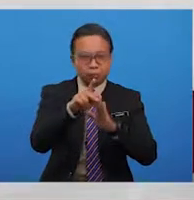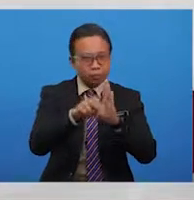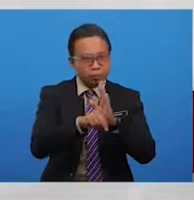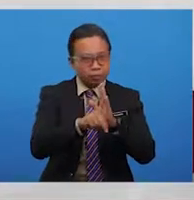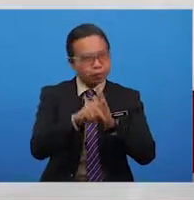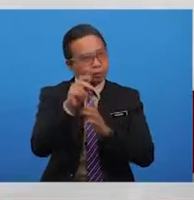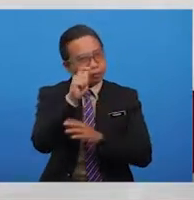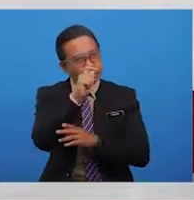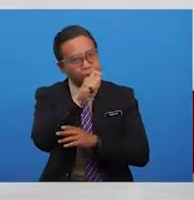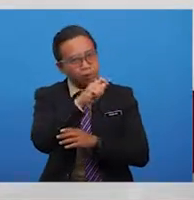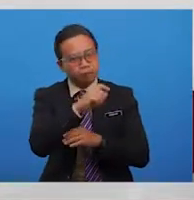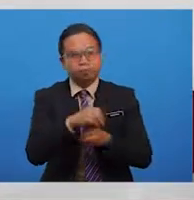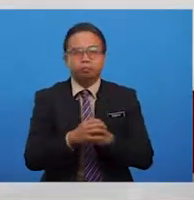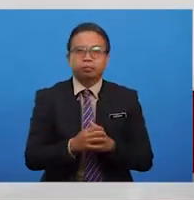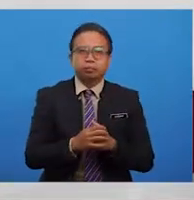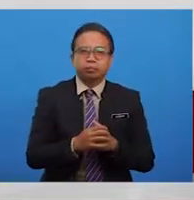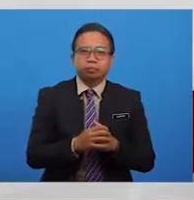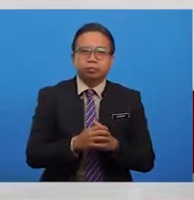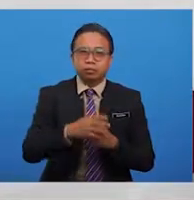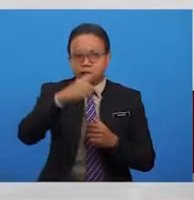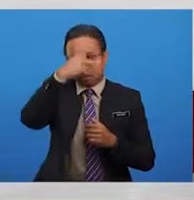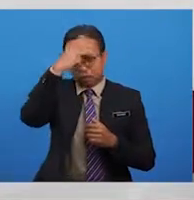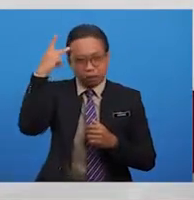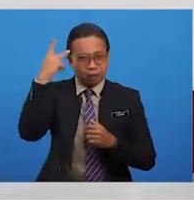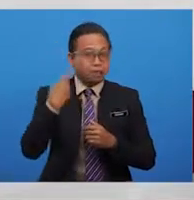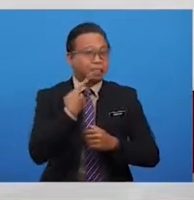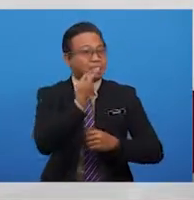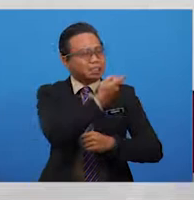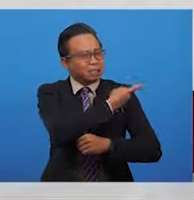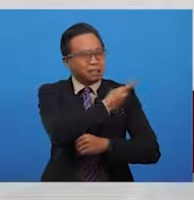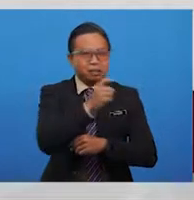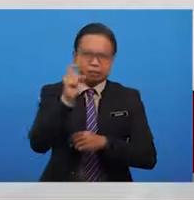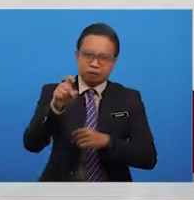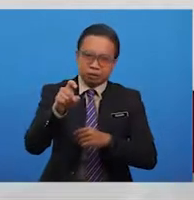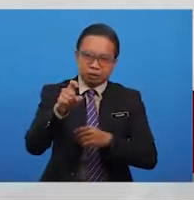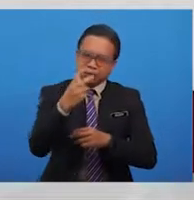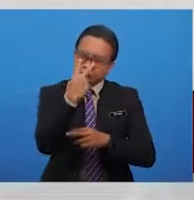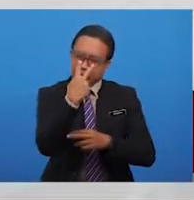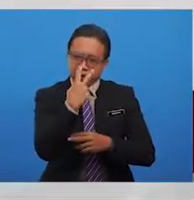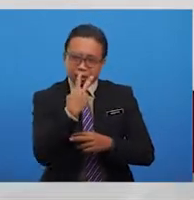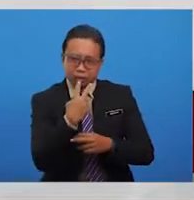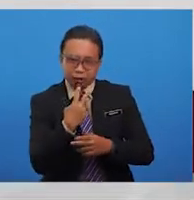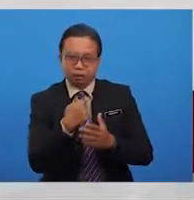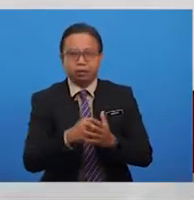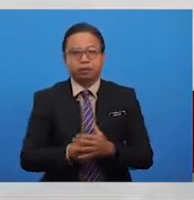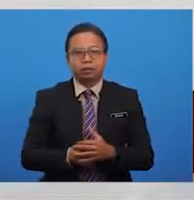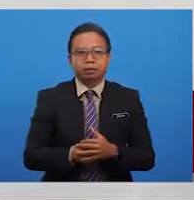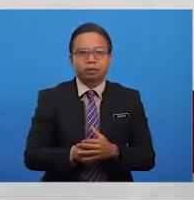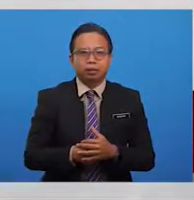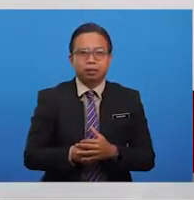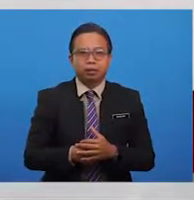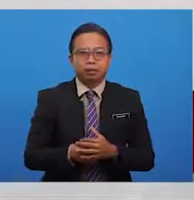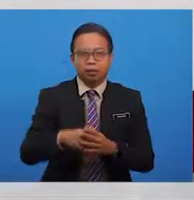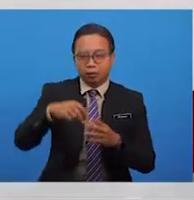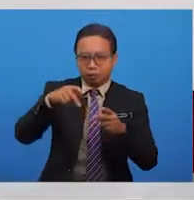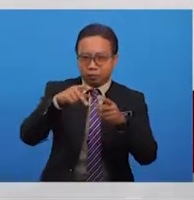pengkhianan. Kerana kita masih menangisi peta